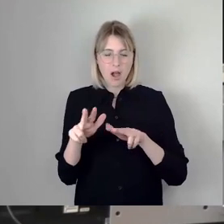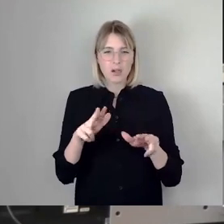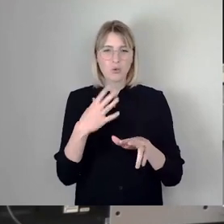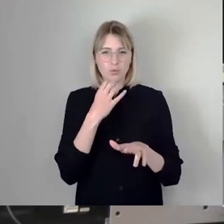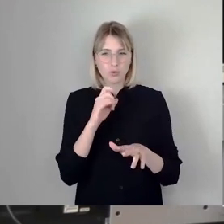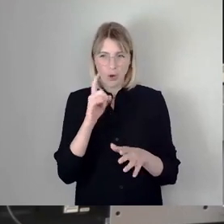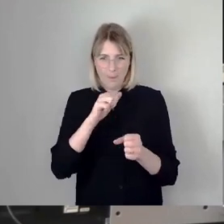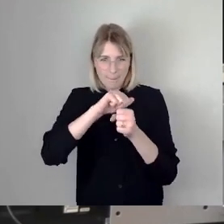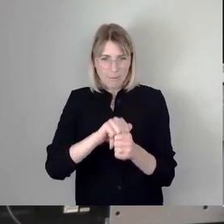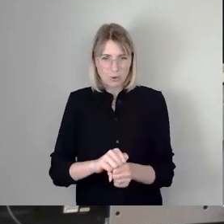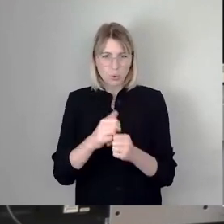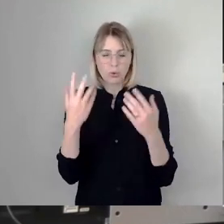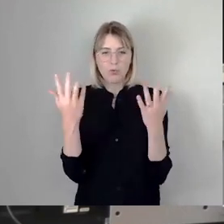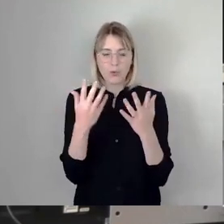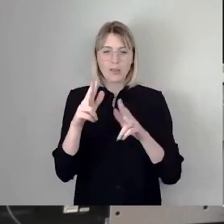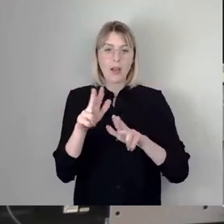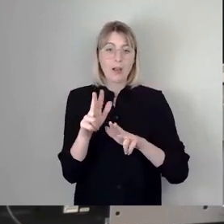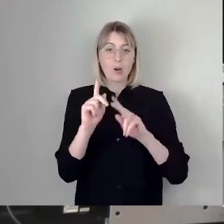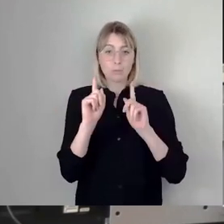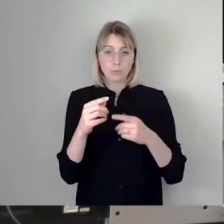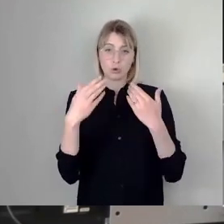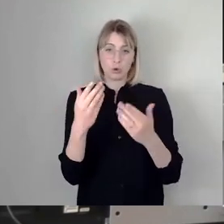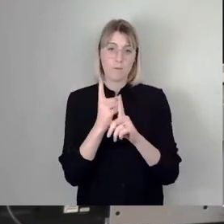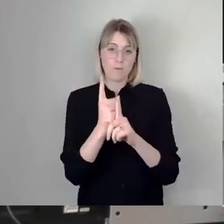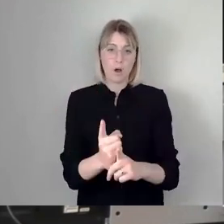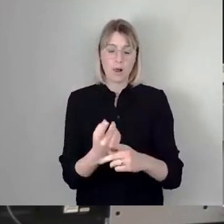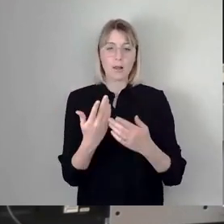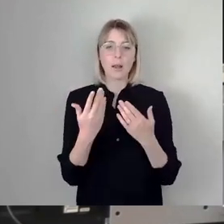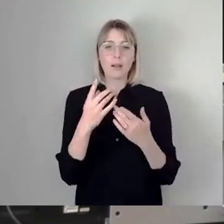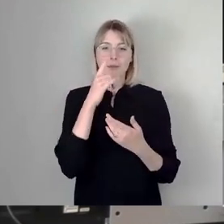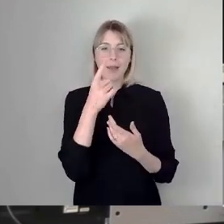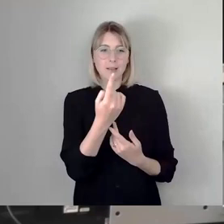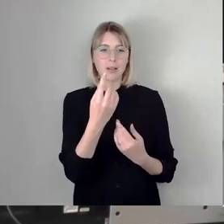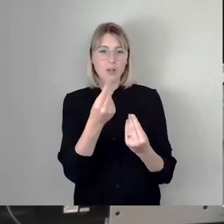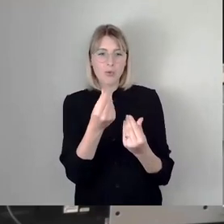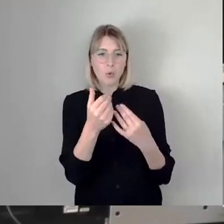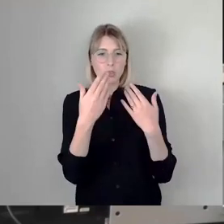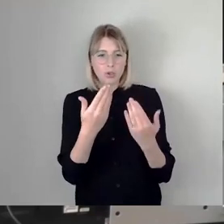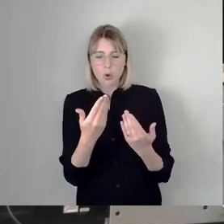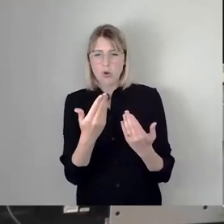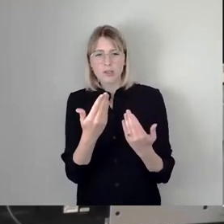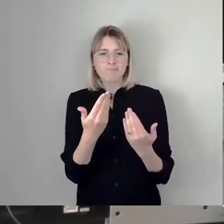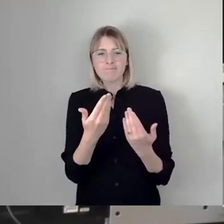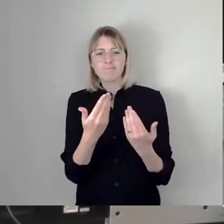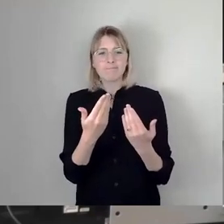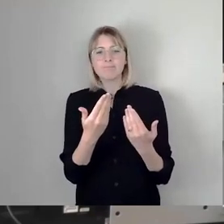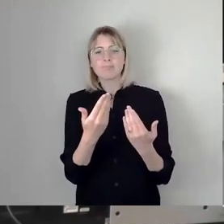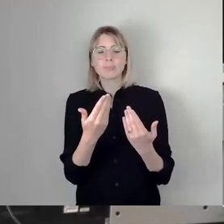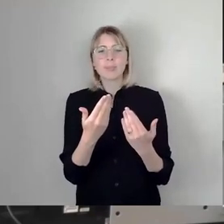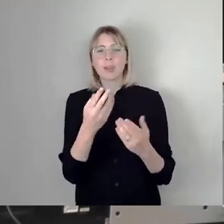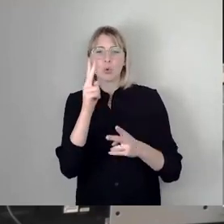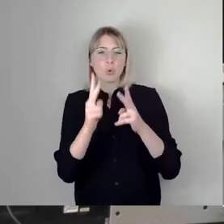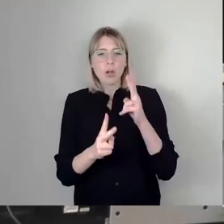Verwaltung muss das auch so tun. Die muss, wenn sie das Gefühl hat, dass es hier juristisch